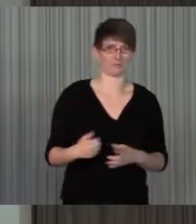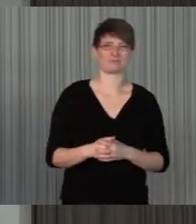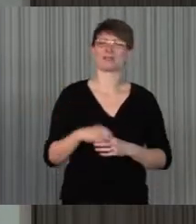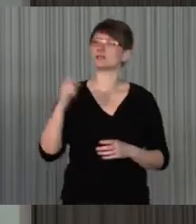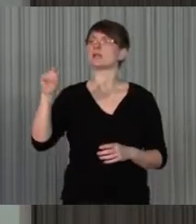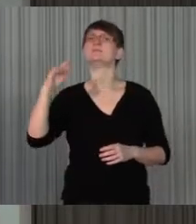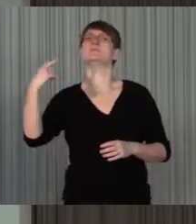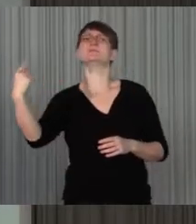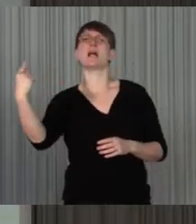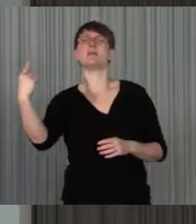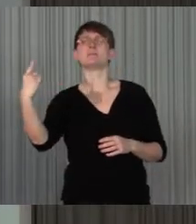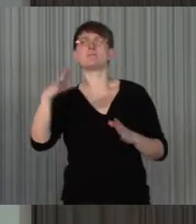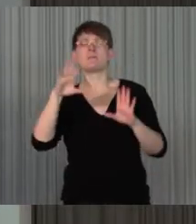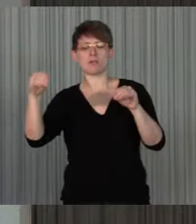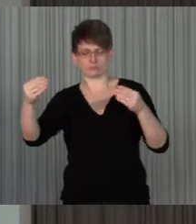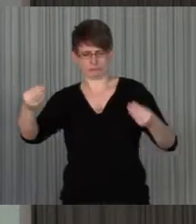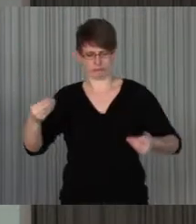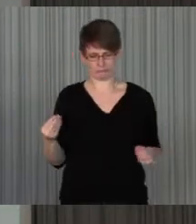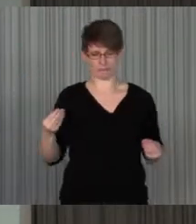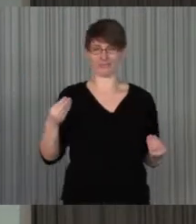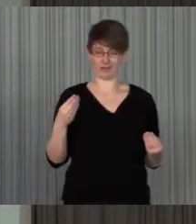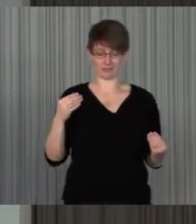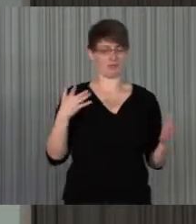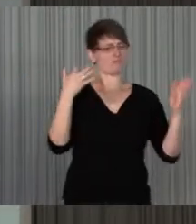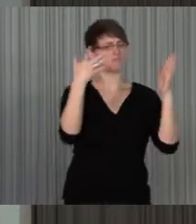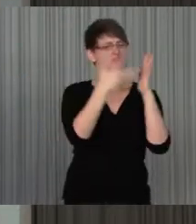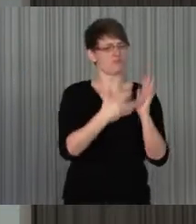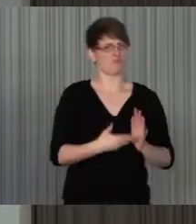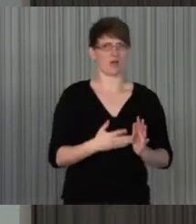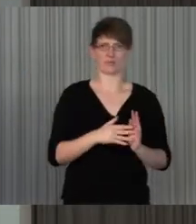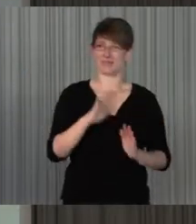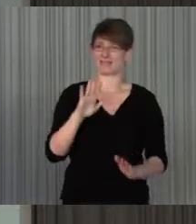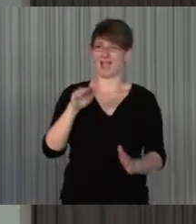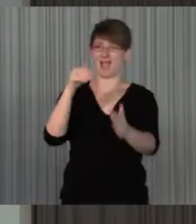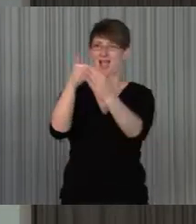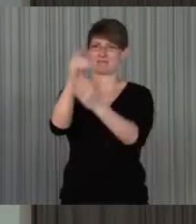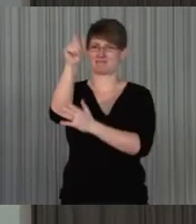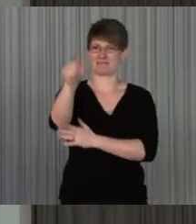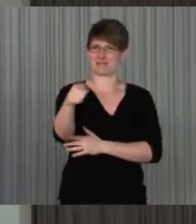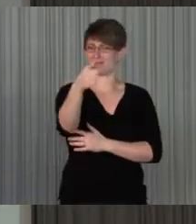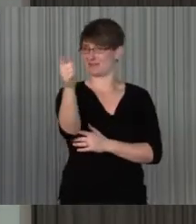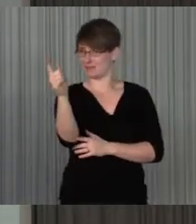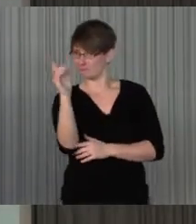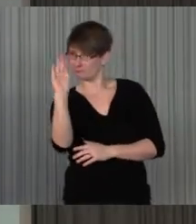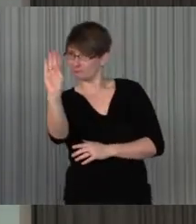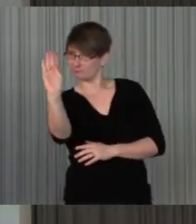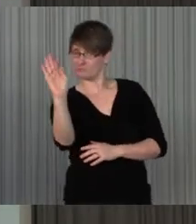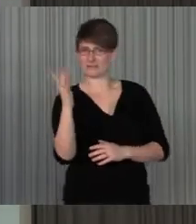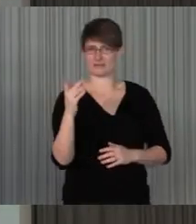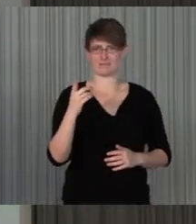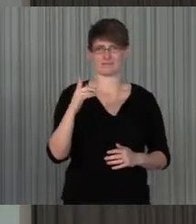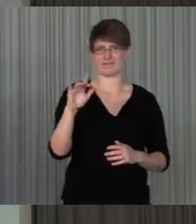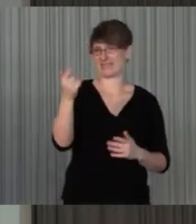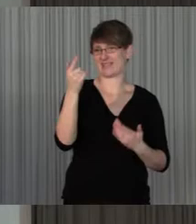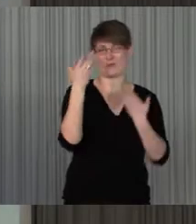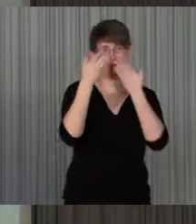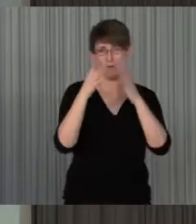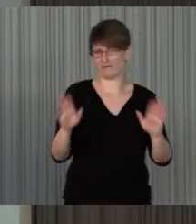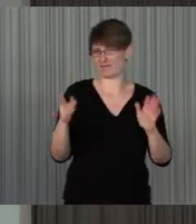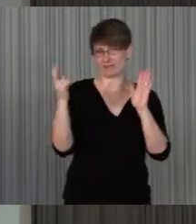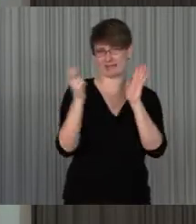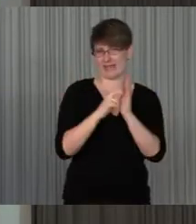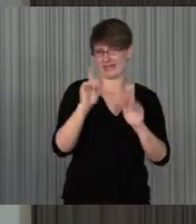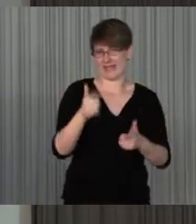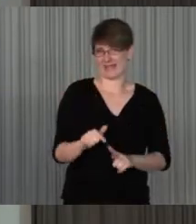überprüfen Barrieren und setzen sich mit dem Anbieter in Verbindung und reden, in dem oft der keine Handhabe nicht in der Öffentlichkeit ist,